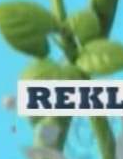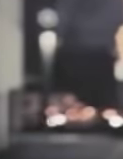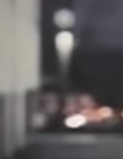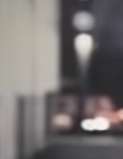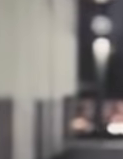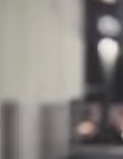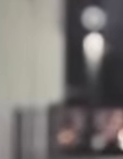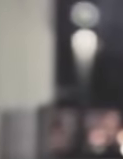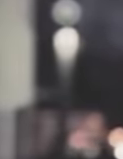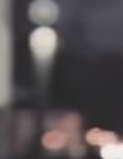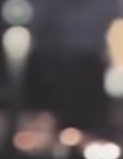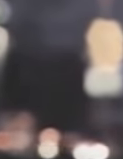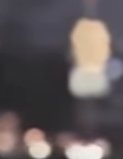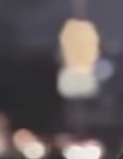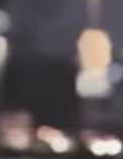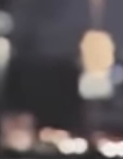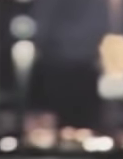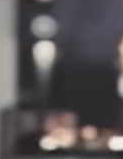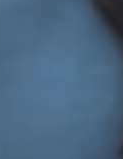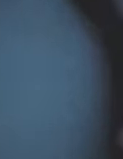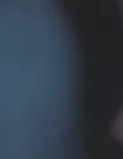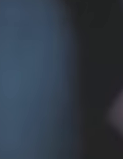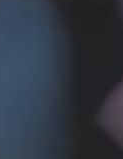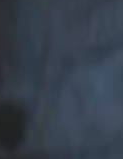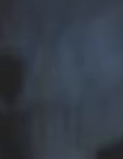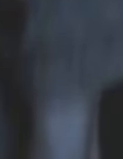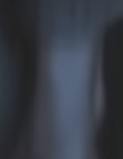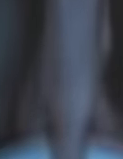U Srbiji preko pola miliona ljudi gladaju.